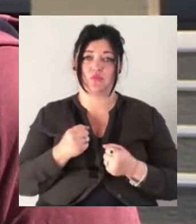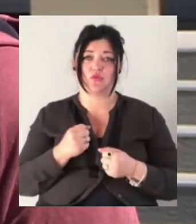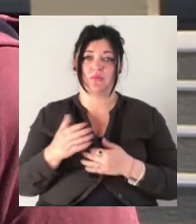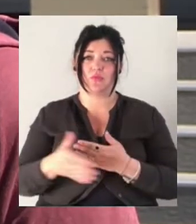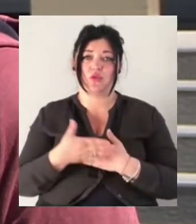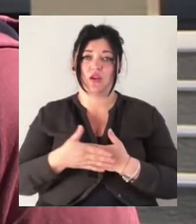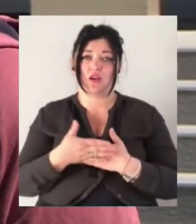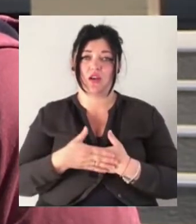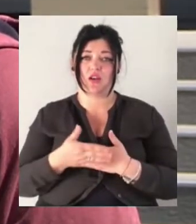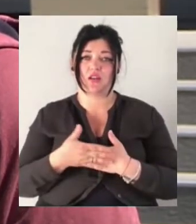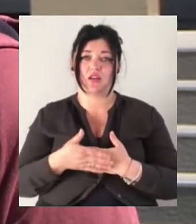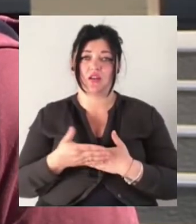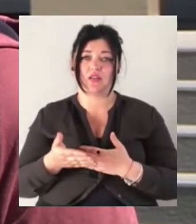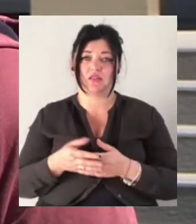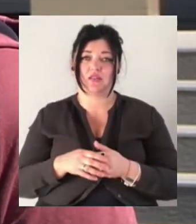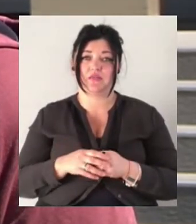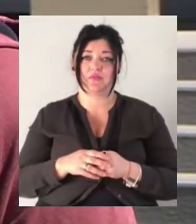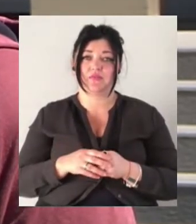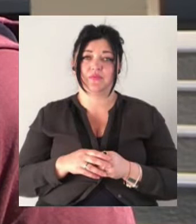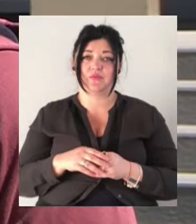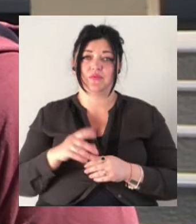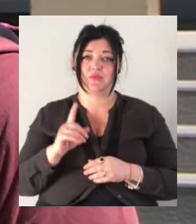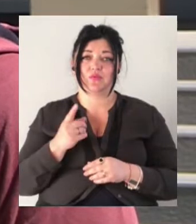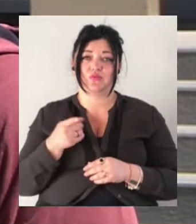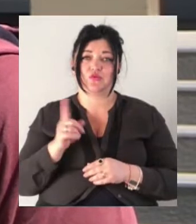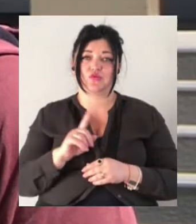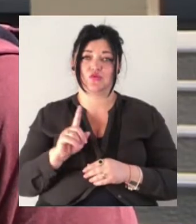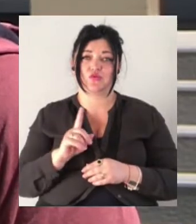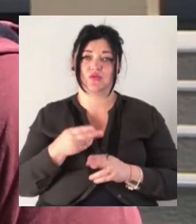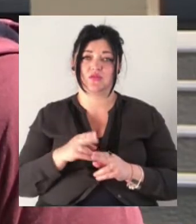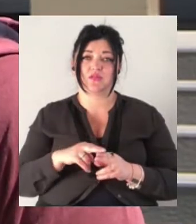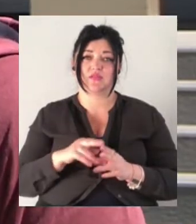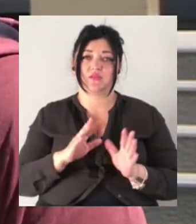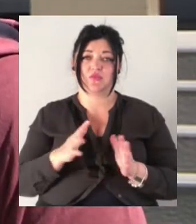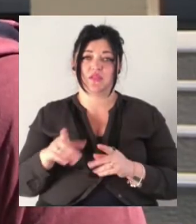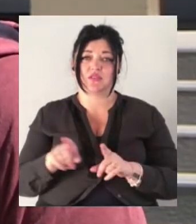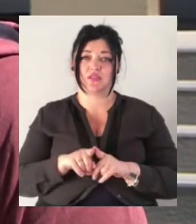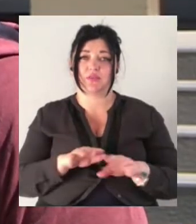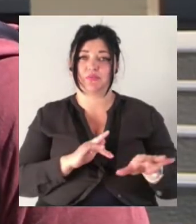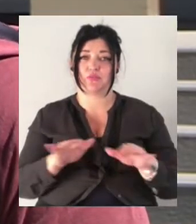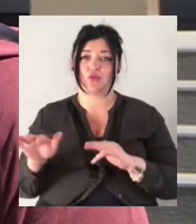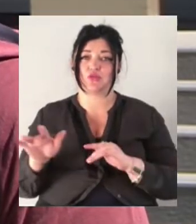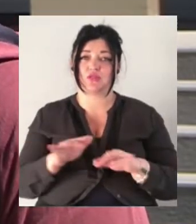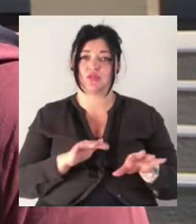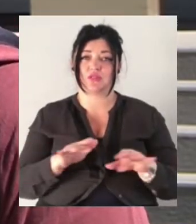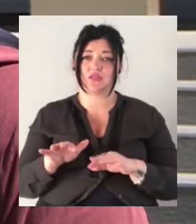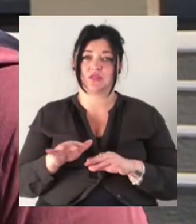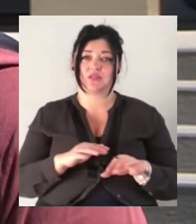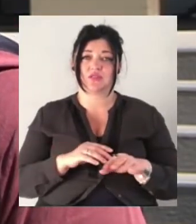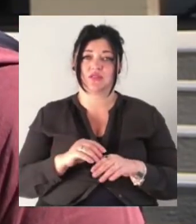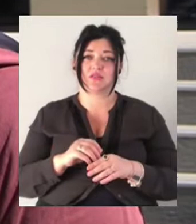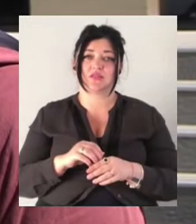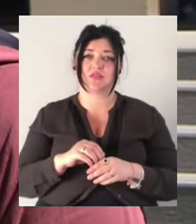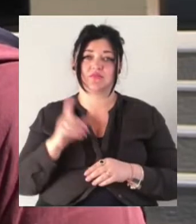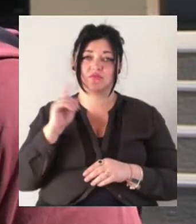як ведеться слідство, з огляду на те, як відбувається весь цей процес, то в мене є велике побоювання і підозри, що вони